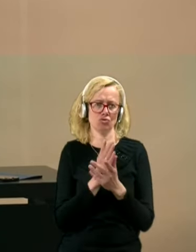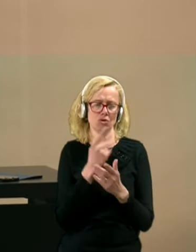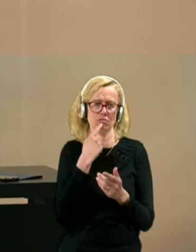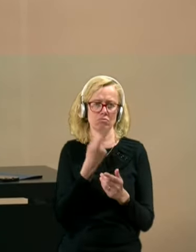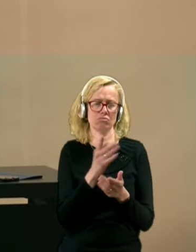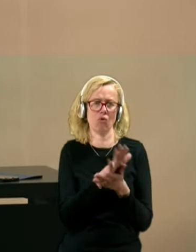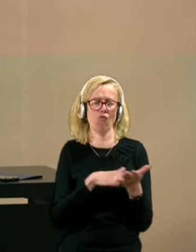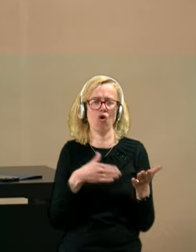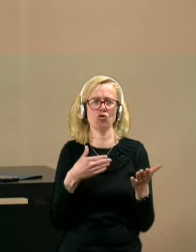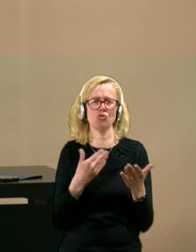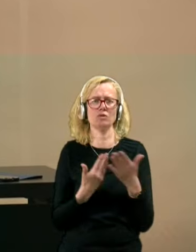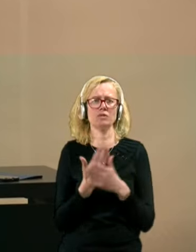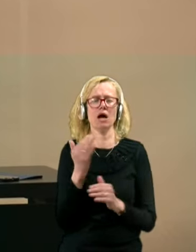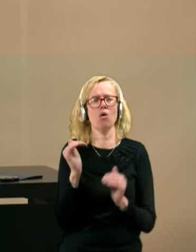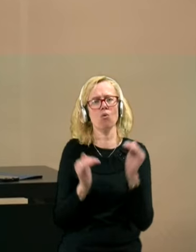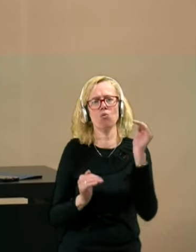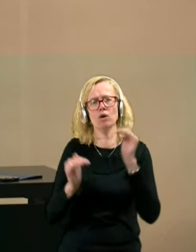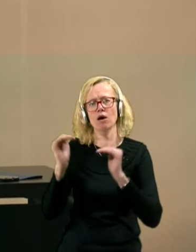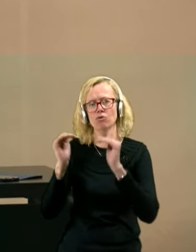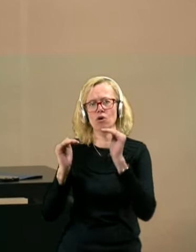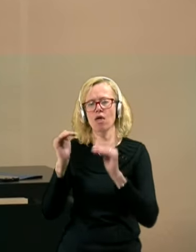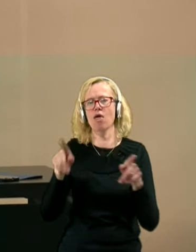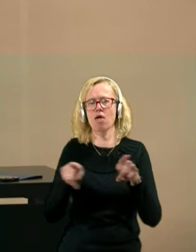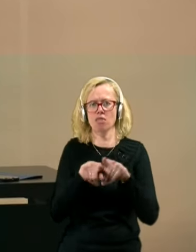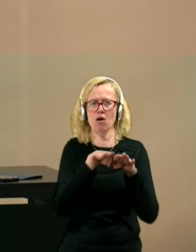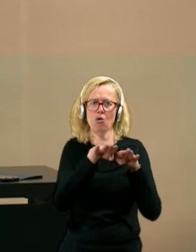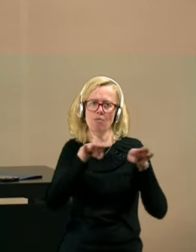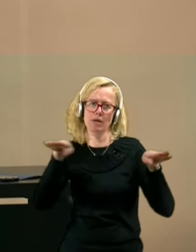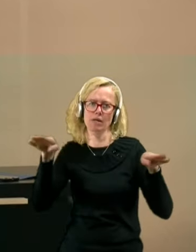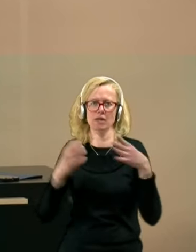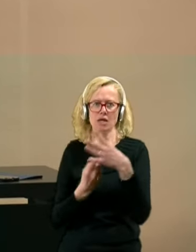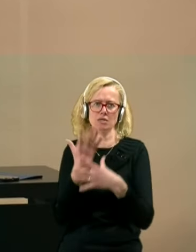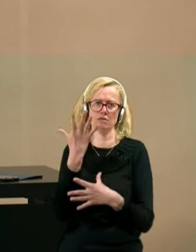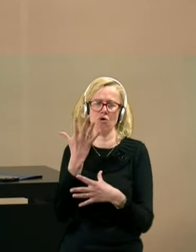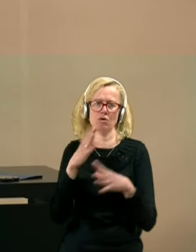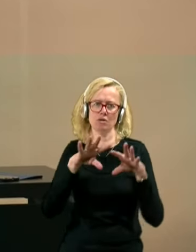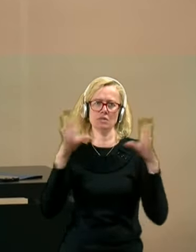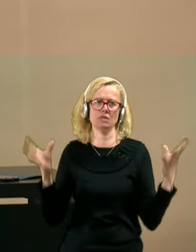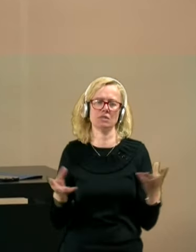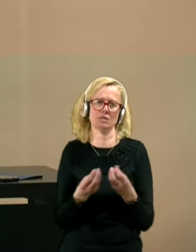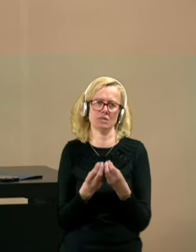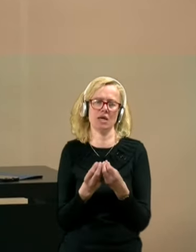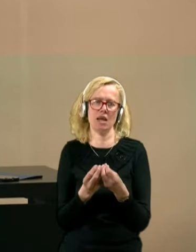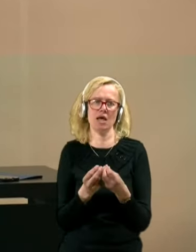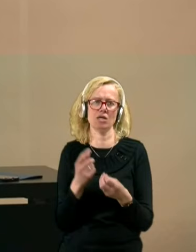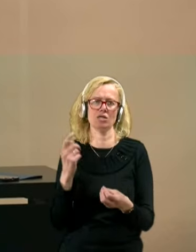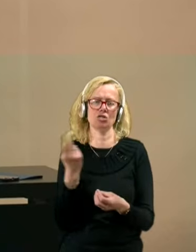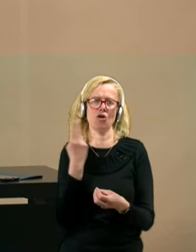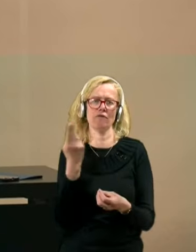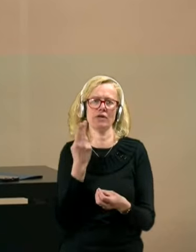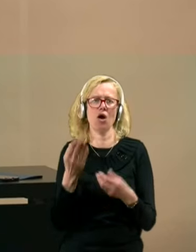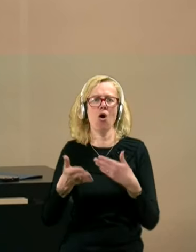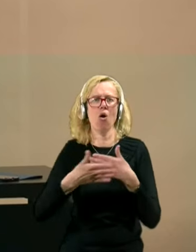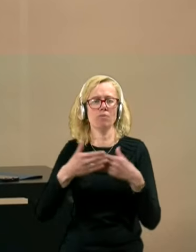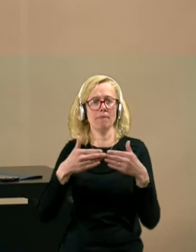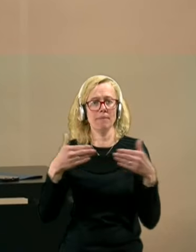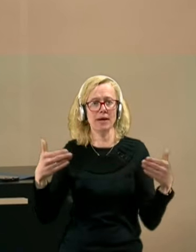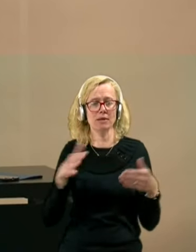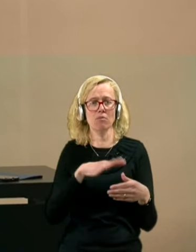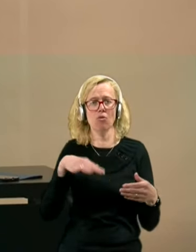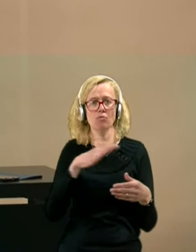opovedal, za uravnotežen enakomeren razvoj cele Slovenije, obmenjih problemskih območij,